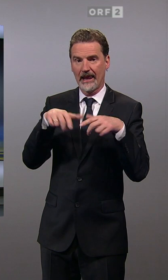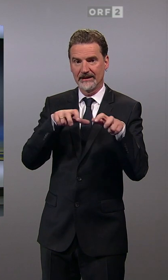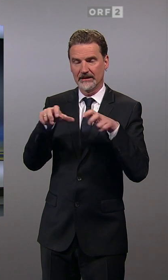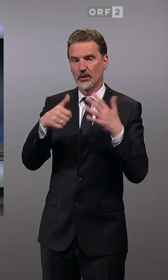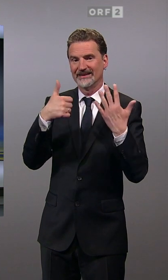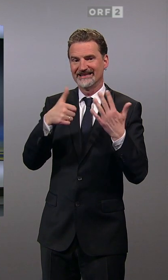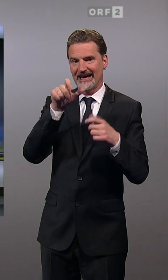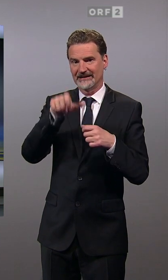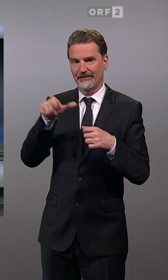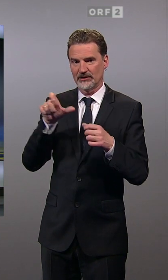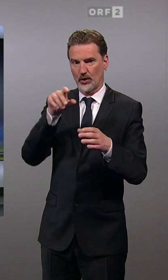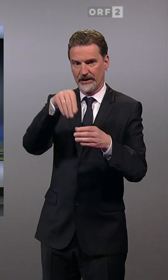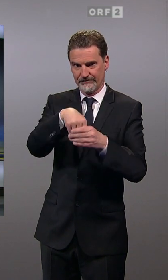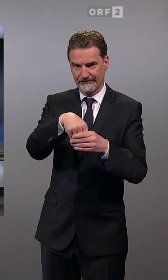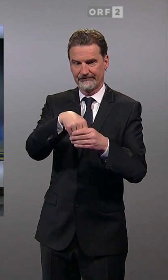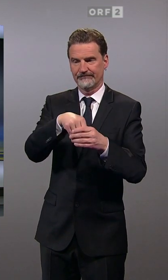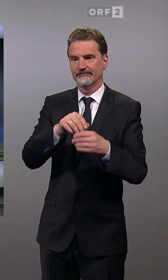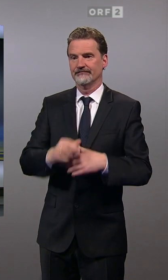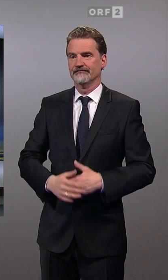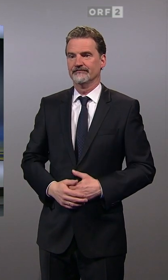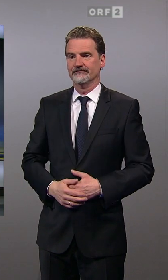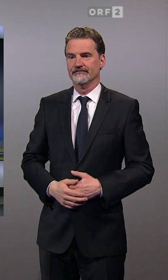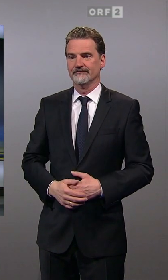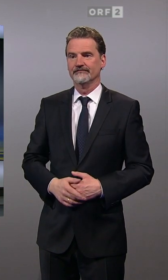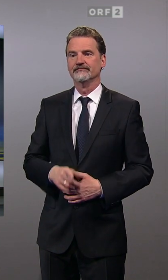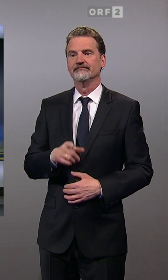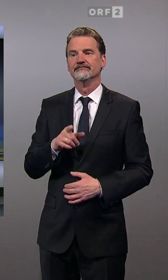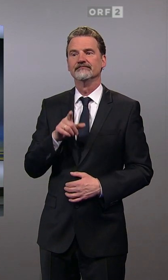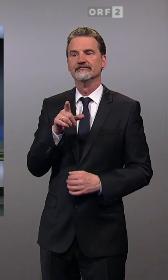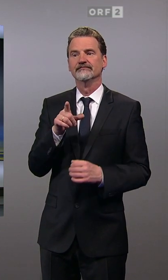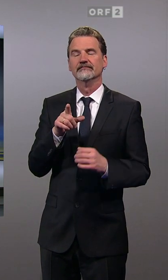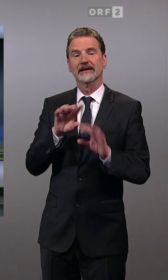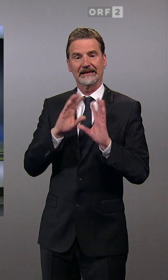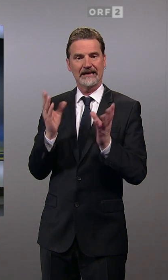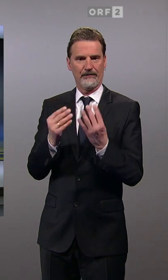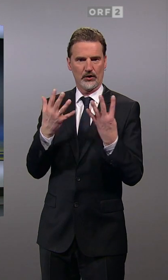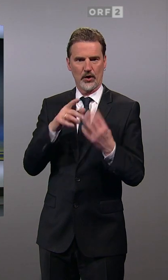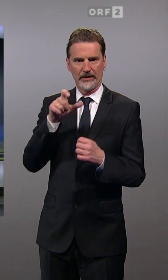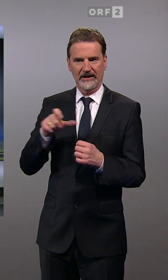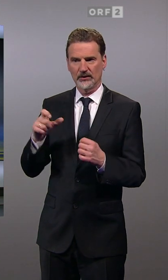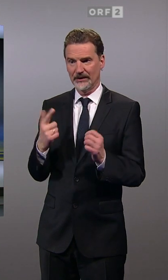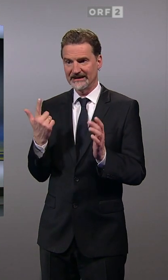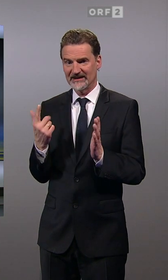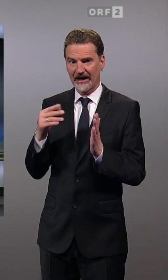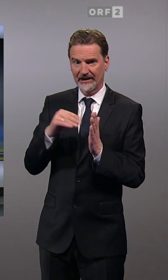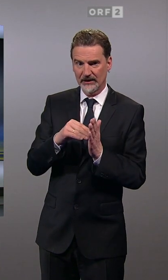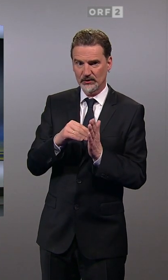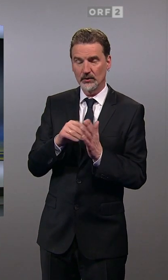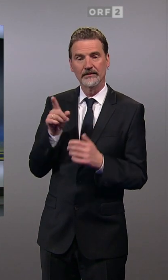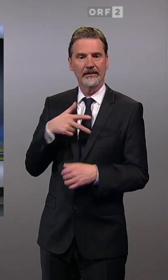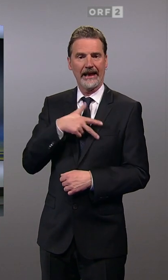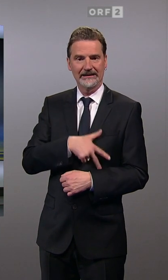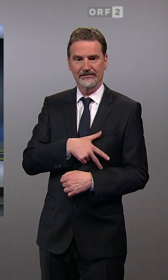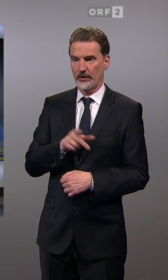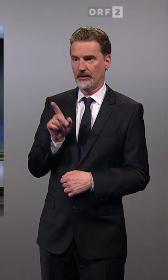Personenmandate in der Landesregierung, die aus neun Personen besteht, stellt. Zwei weitere kommen von der